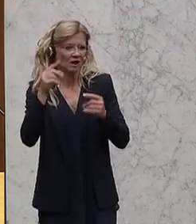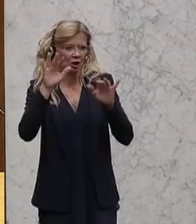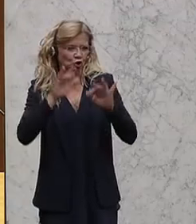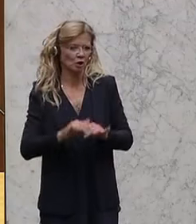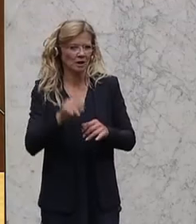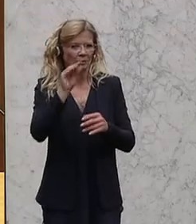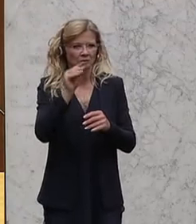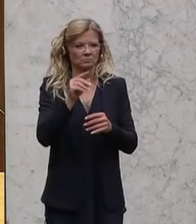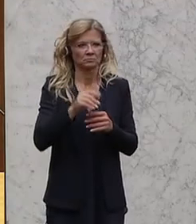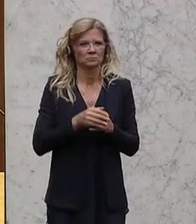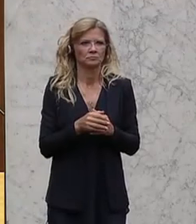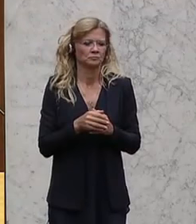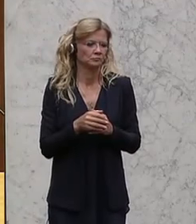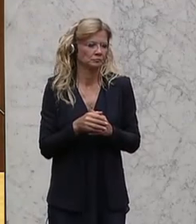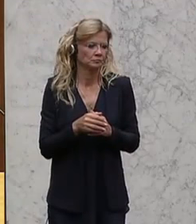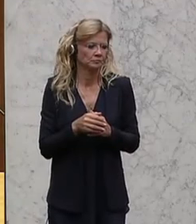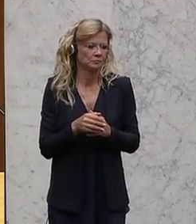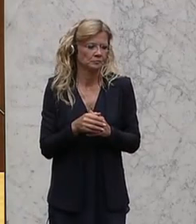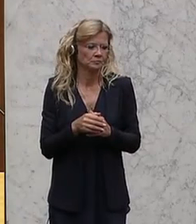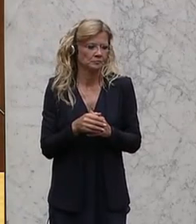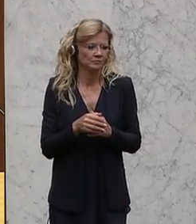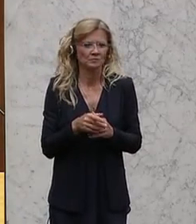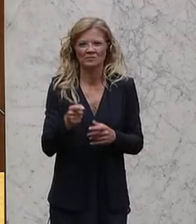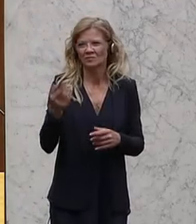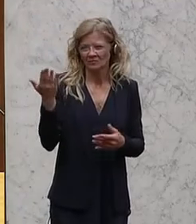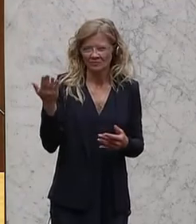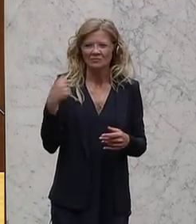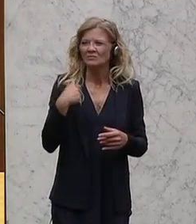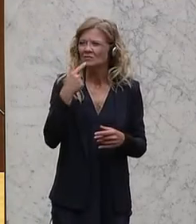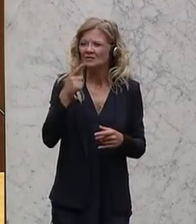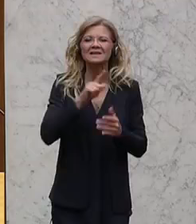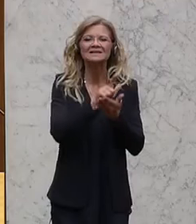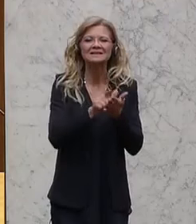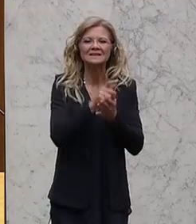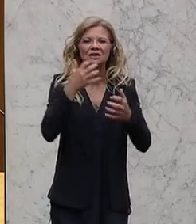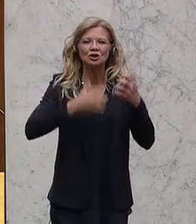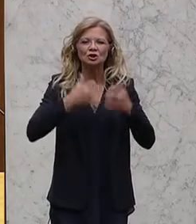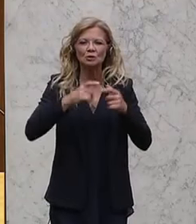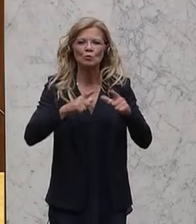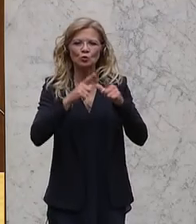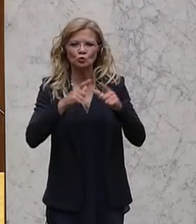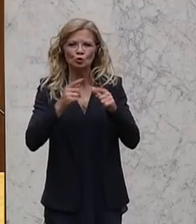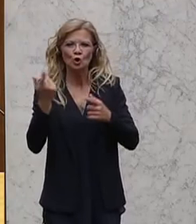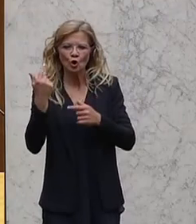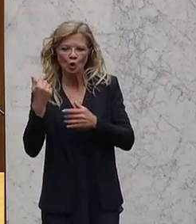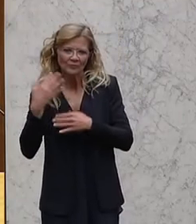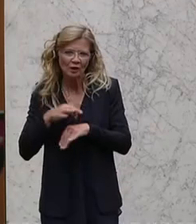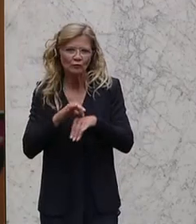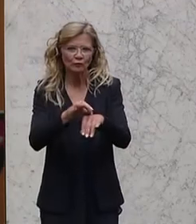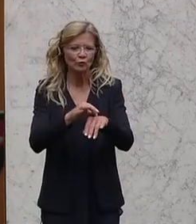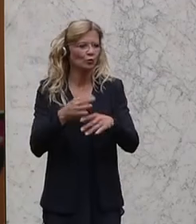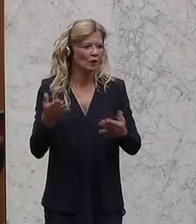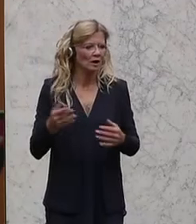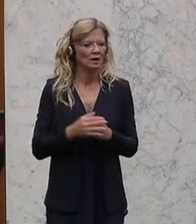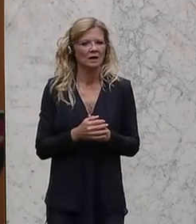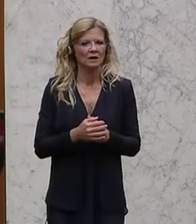reagiert, insofern, als Sie gesagt haben, dass zeitgeschichtliche Module eingeführt werden. Kollegin Grossmann hat darauf hingewiesen. Das hat nicht